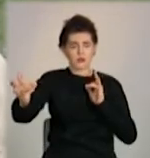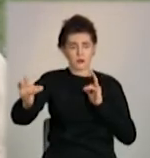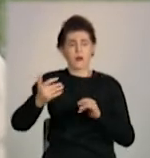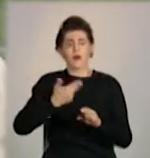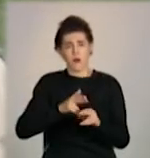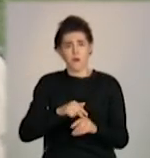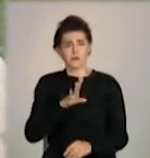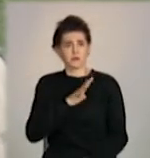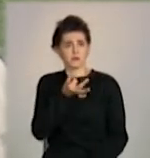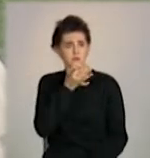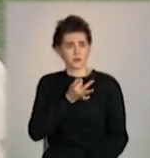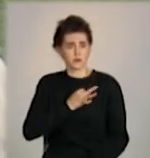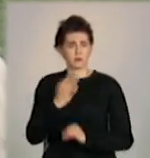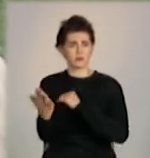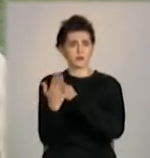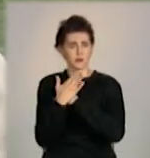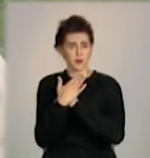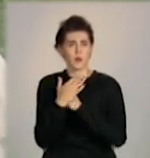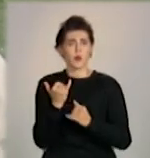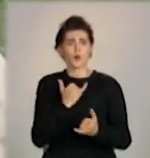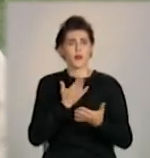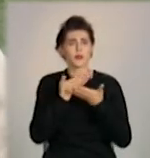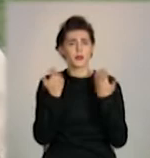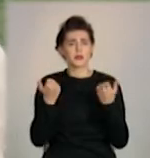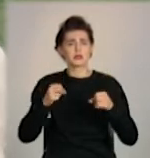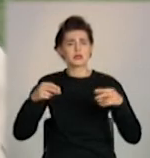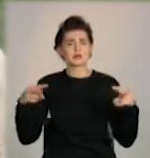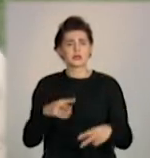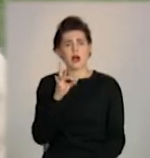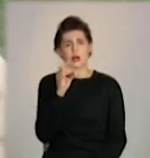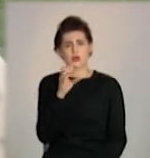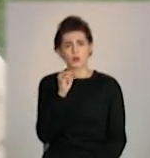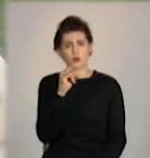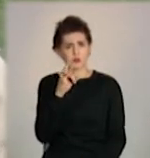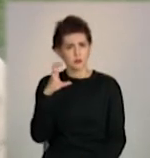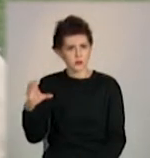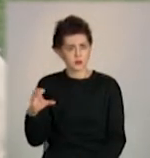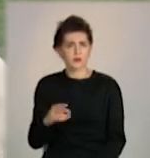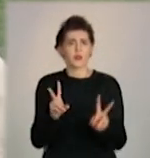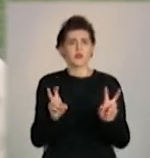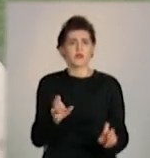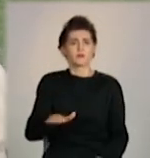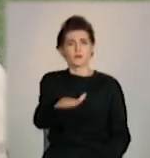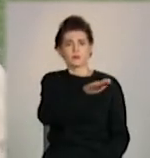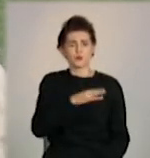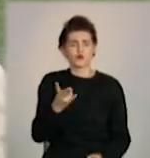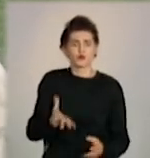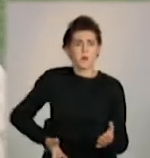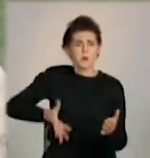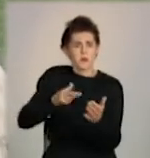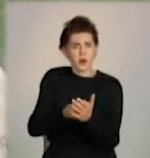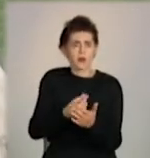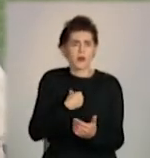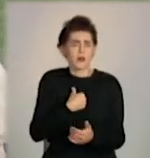сказано, що у нас немає цих ресурсів, що платформа платна і ми не маємо це